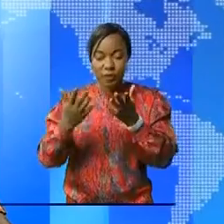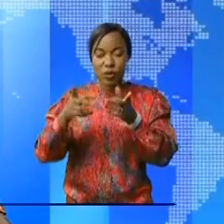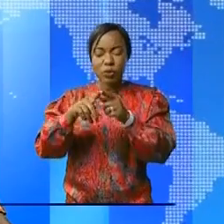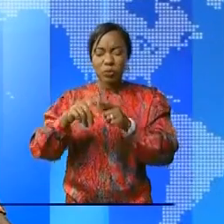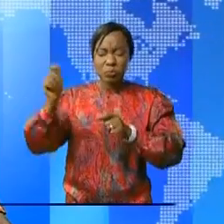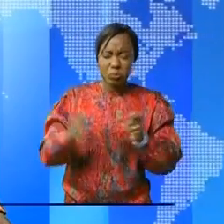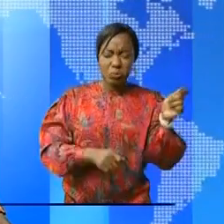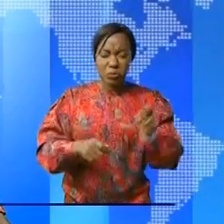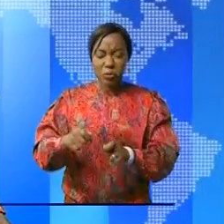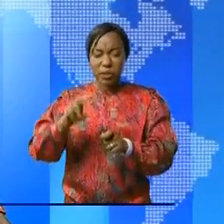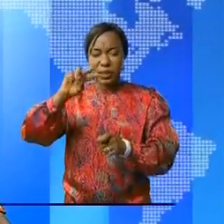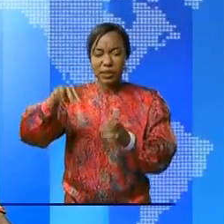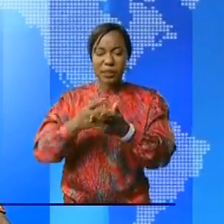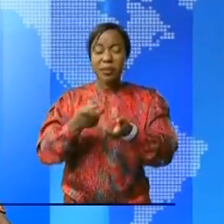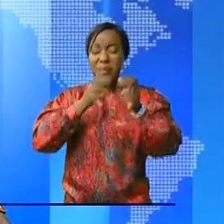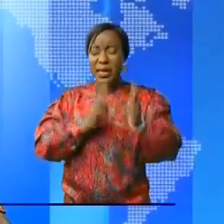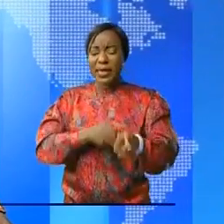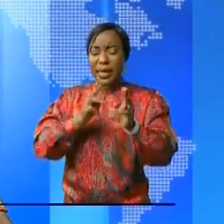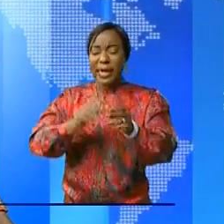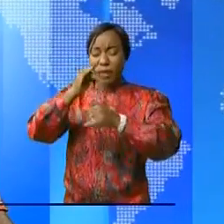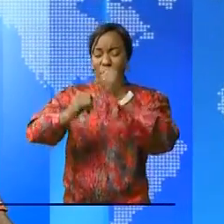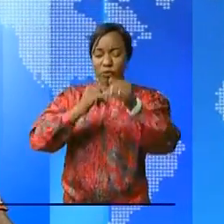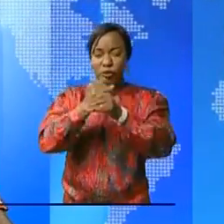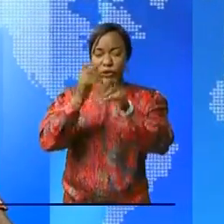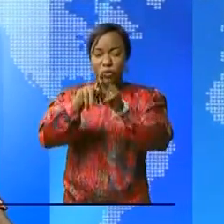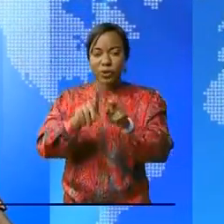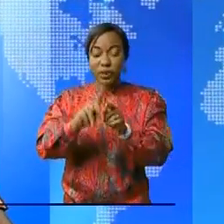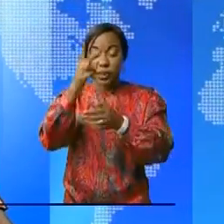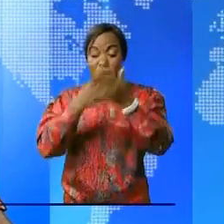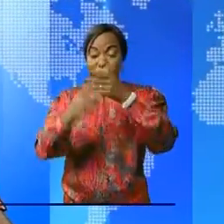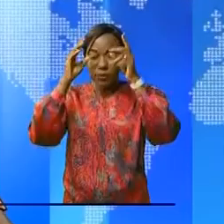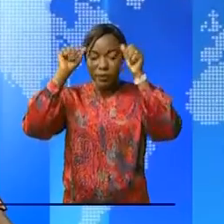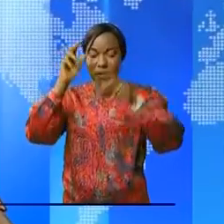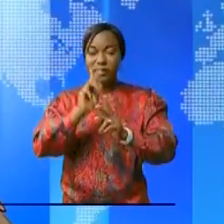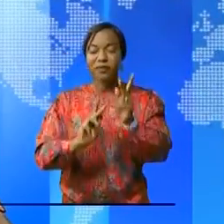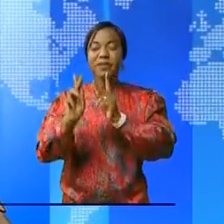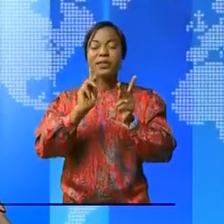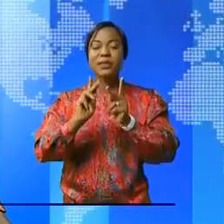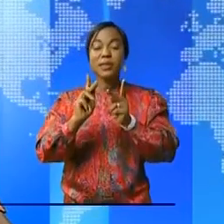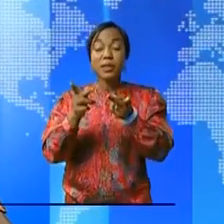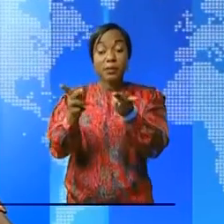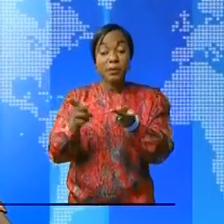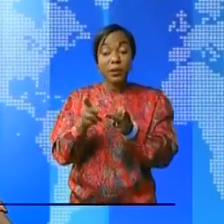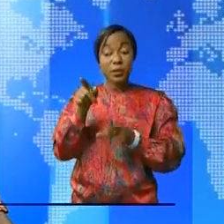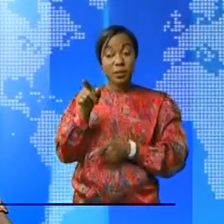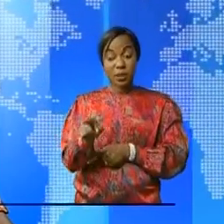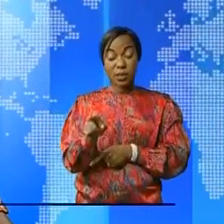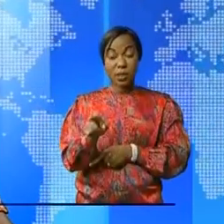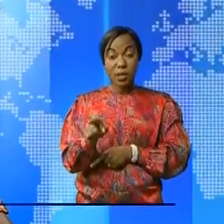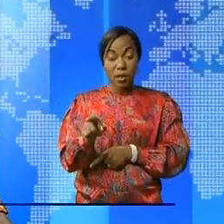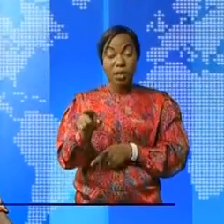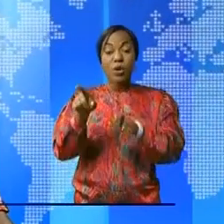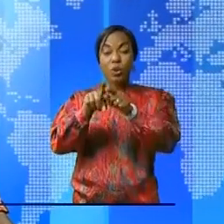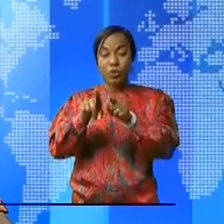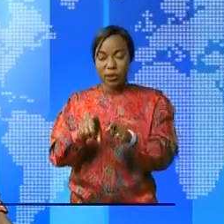nazis lors de la Deuxième Guerre mondiale. Le couple présidentiel a visité ce mémorial de la Shoah à Yad